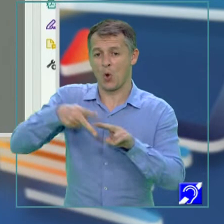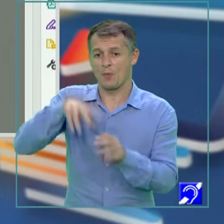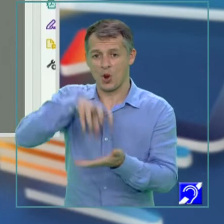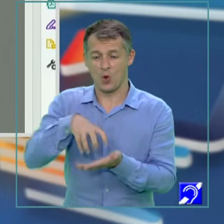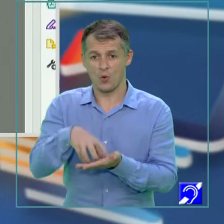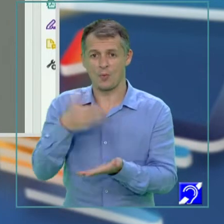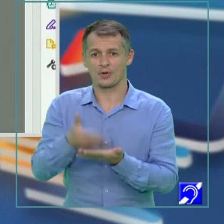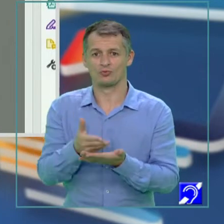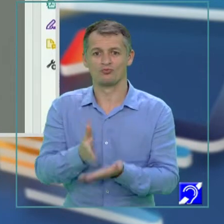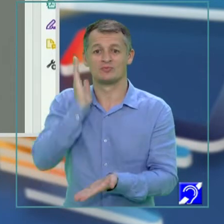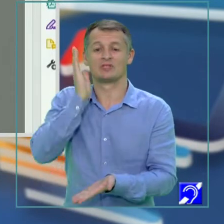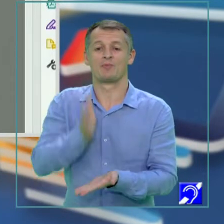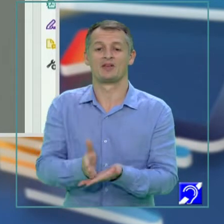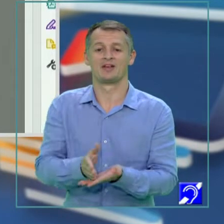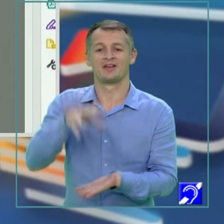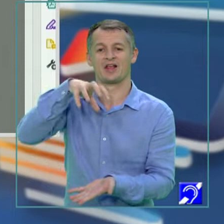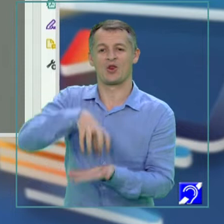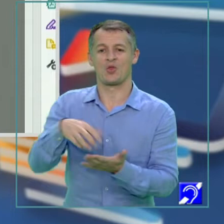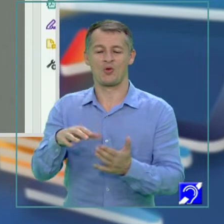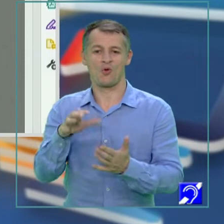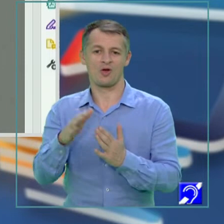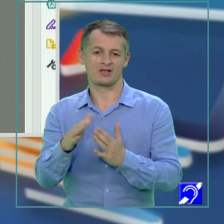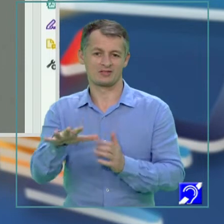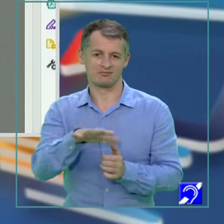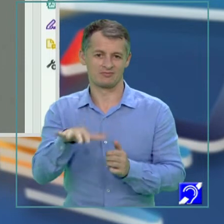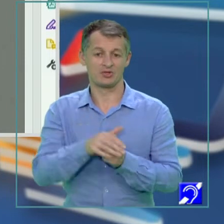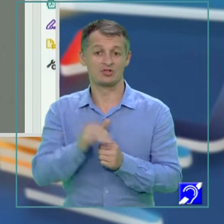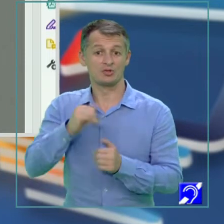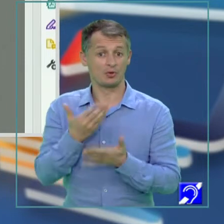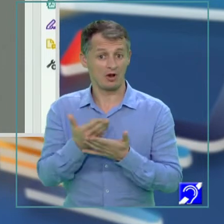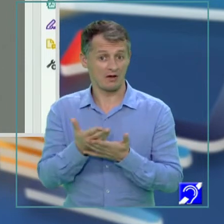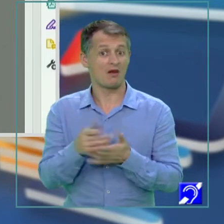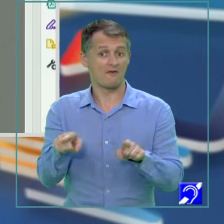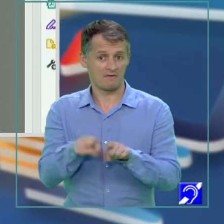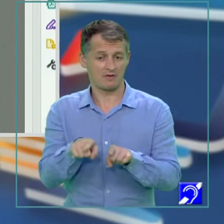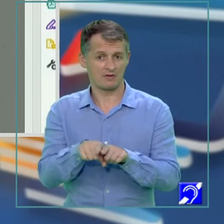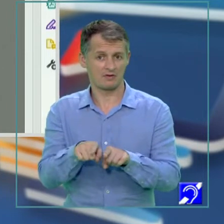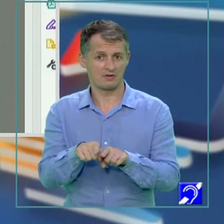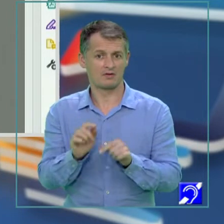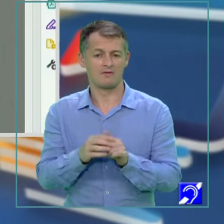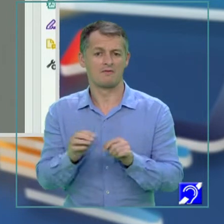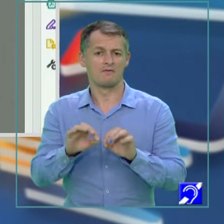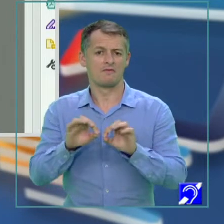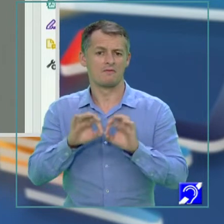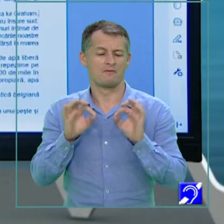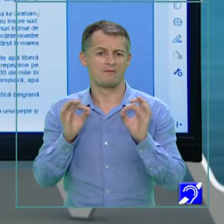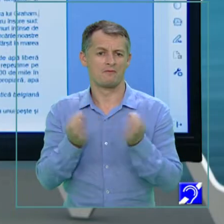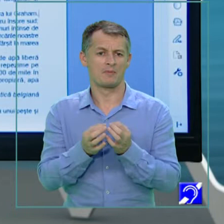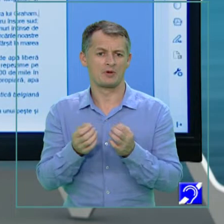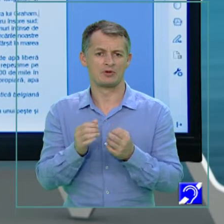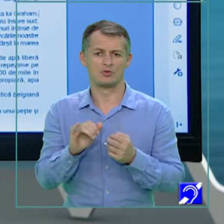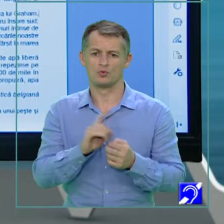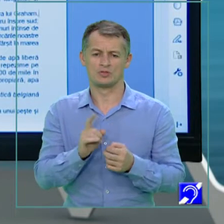stabilirea gospodăriei, și acest lucru, ca în familiile omenești, nu se execută fără larmă.